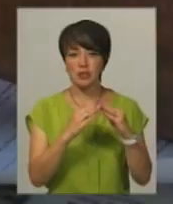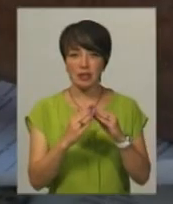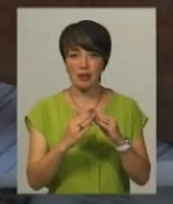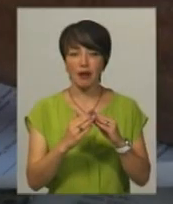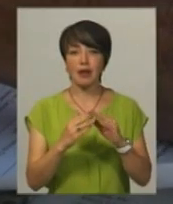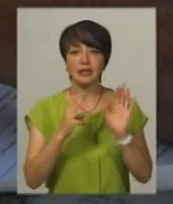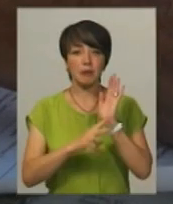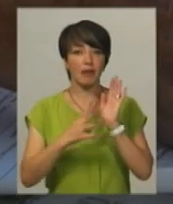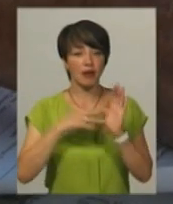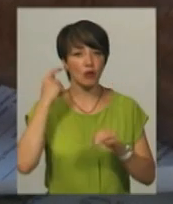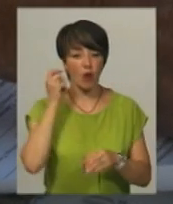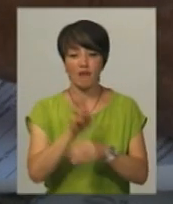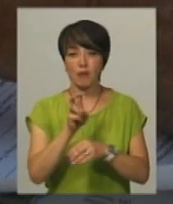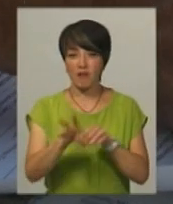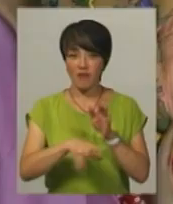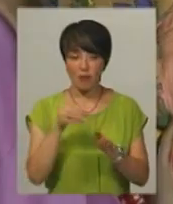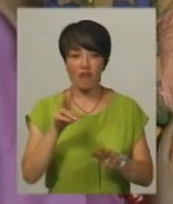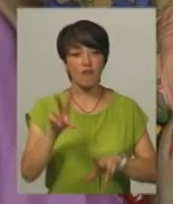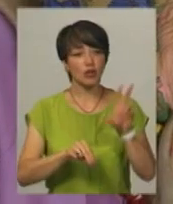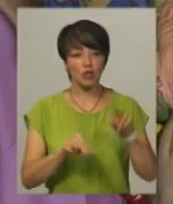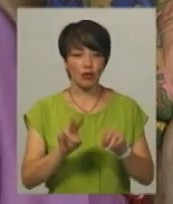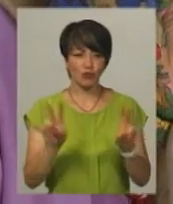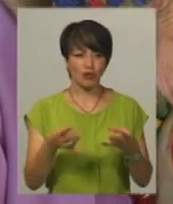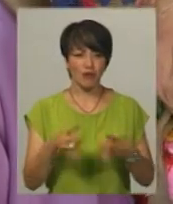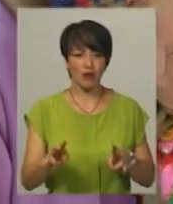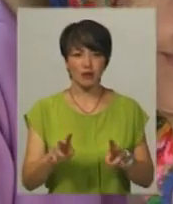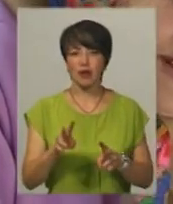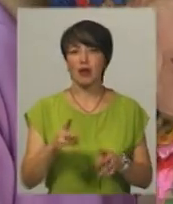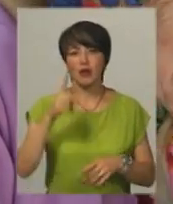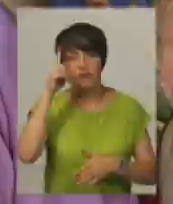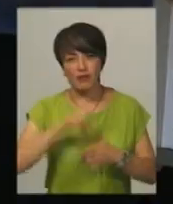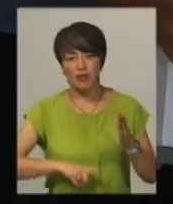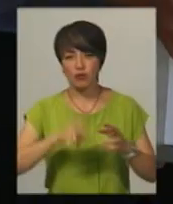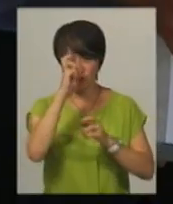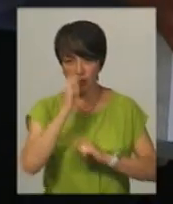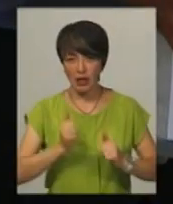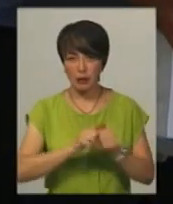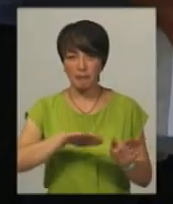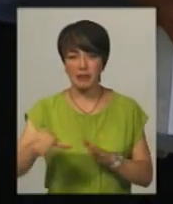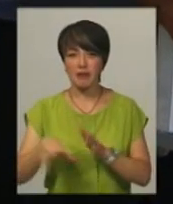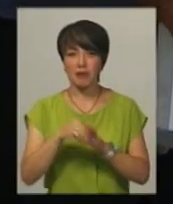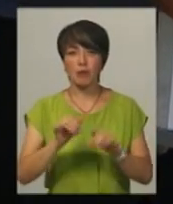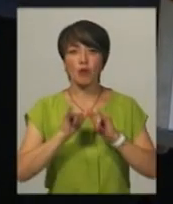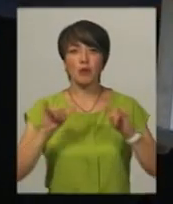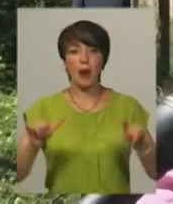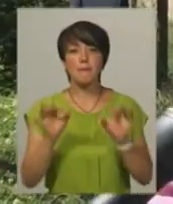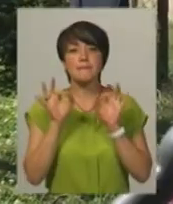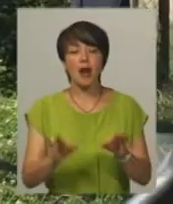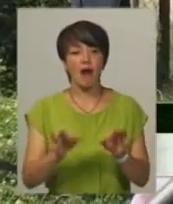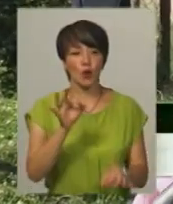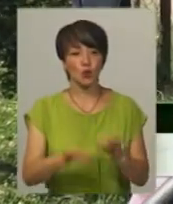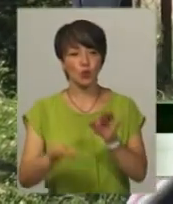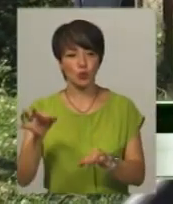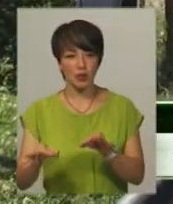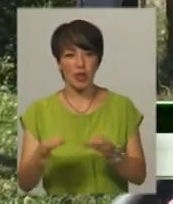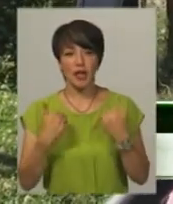років. Каже, на вибори ходить щоразу, хоча вважає, що не варто. Сподівається, що в країні після виборів процвітатиме правосуддя. Я